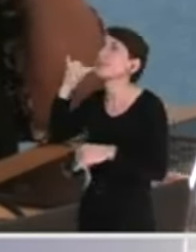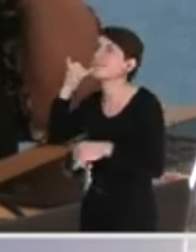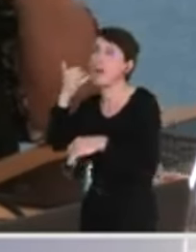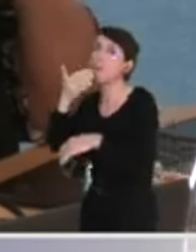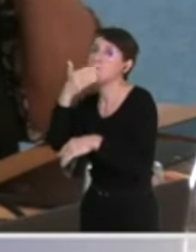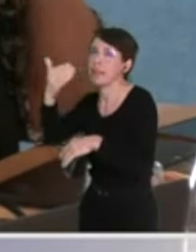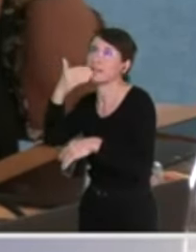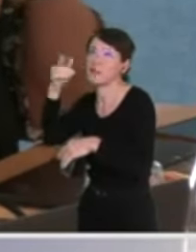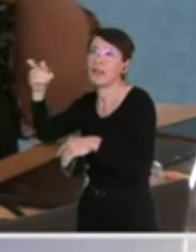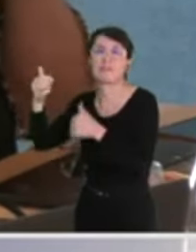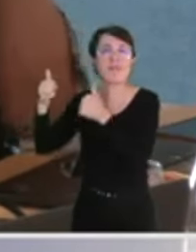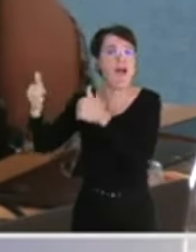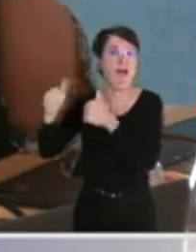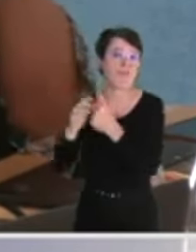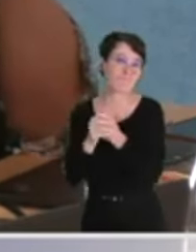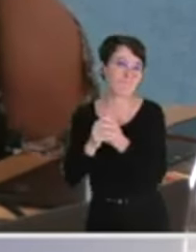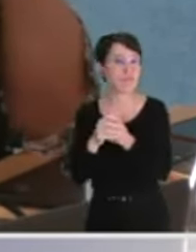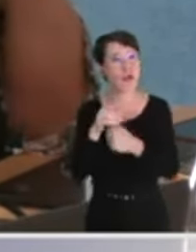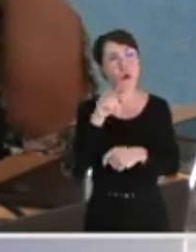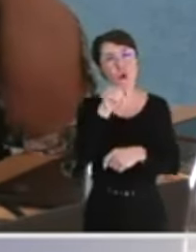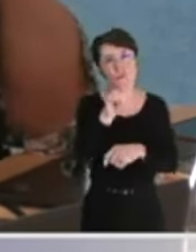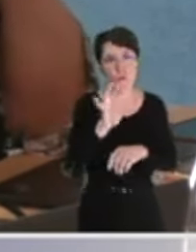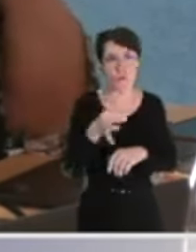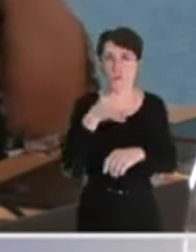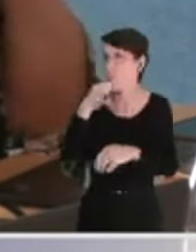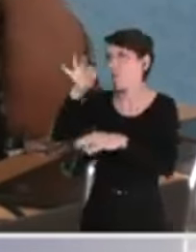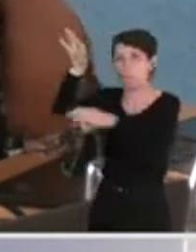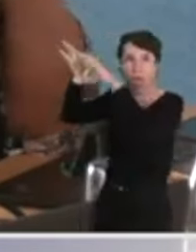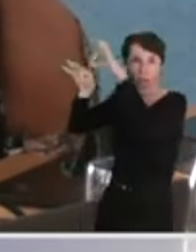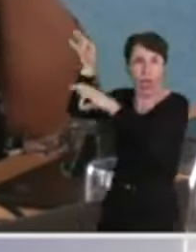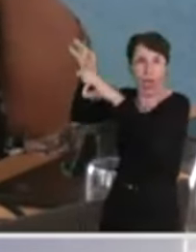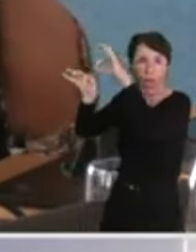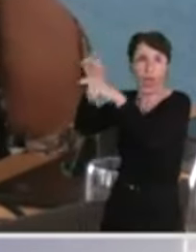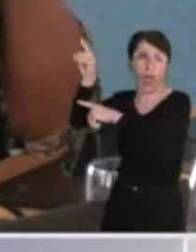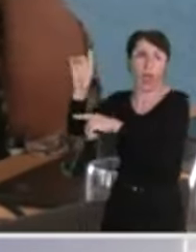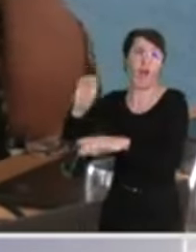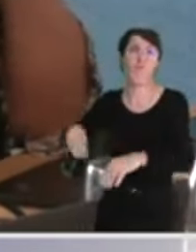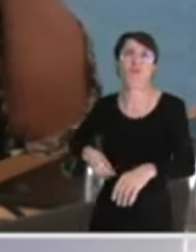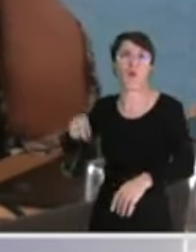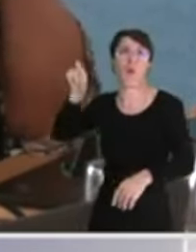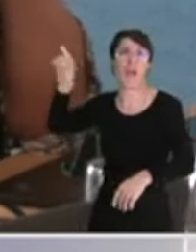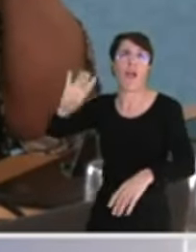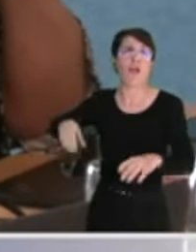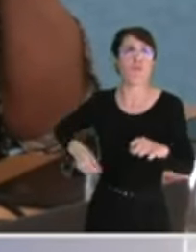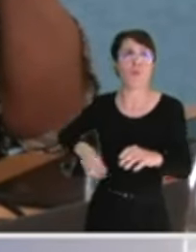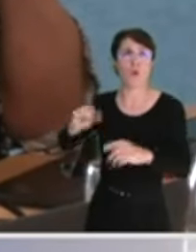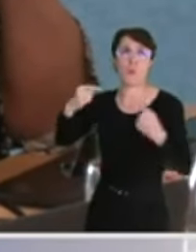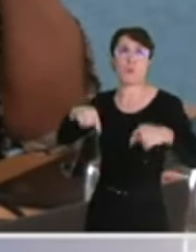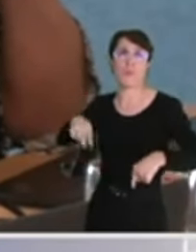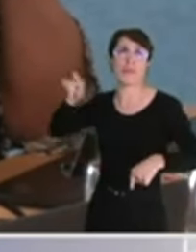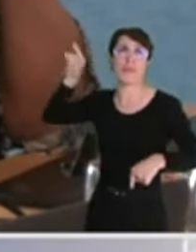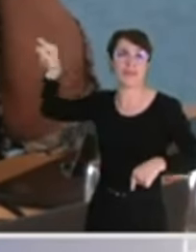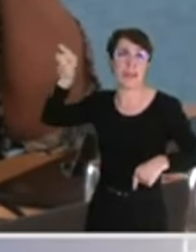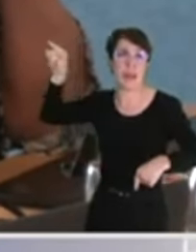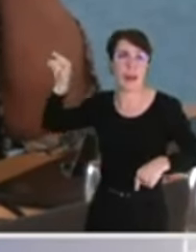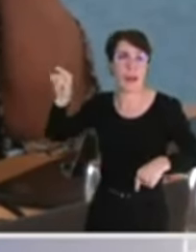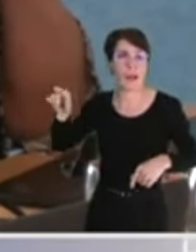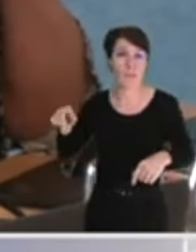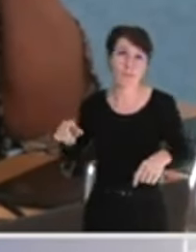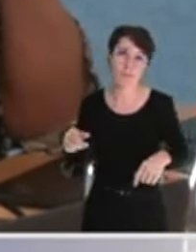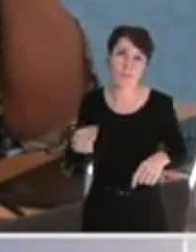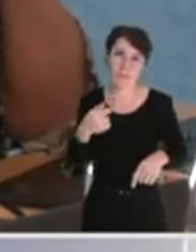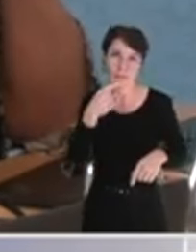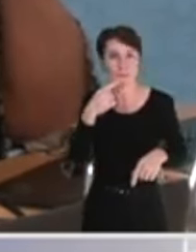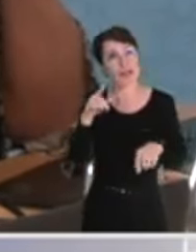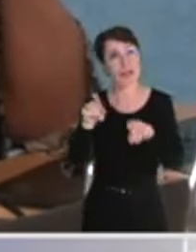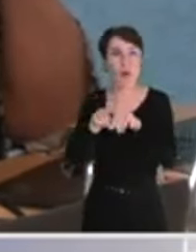'être là parce que vous l'utilisez tellement dans le débat budgétaire et dans les documents budgétaires qu'il est une